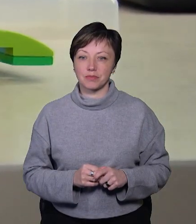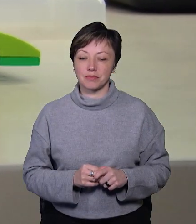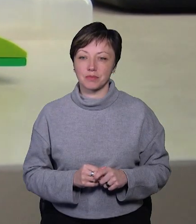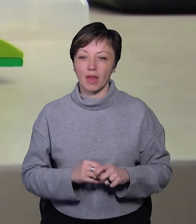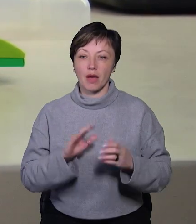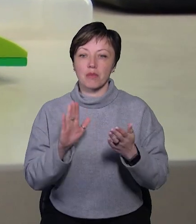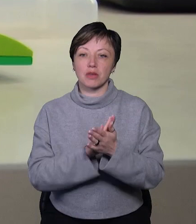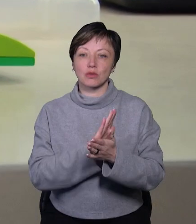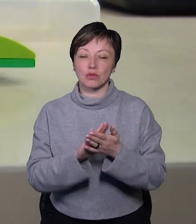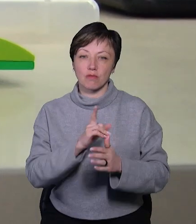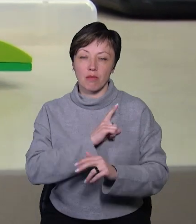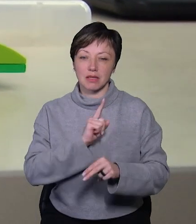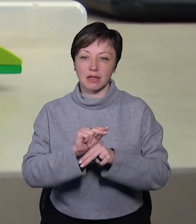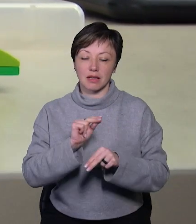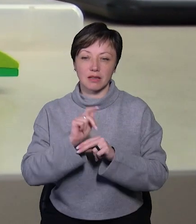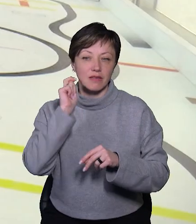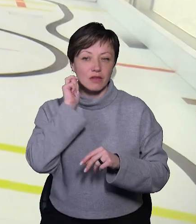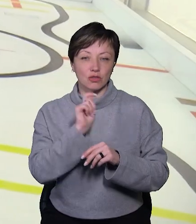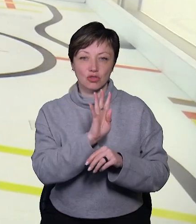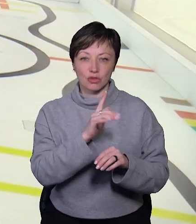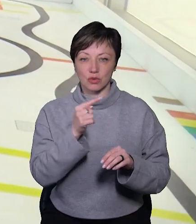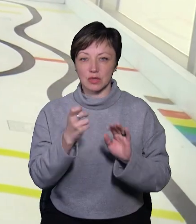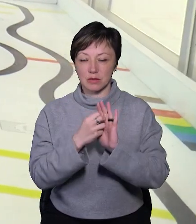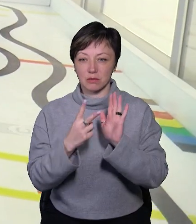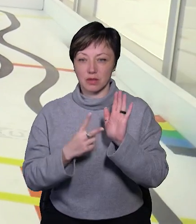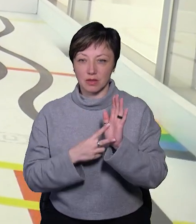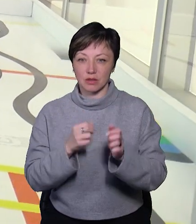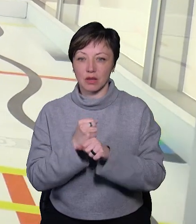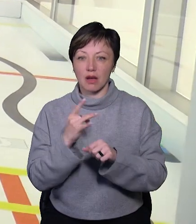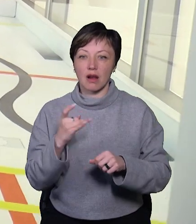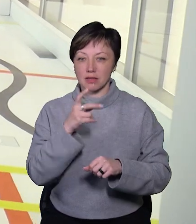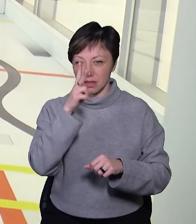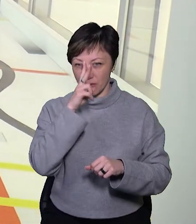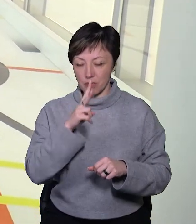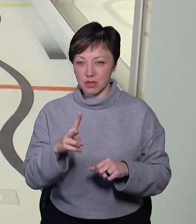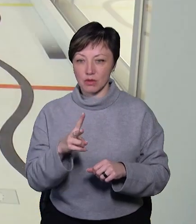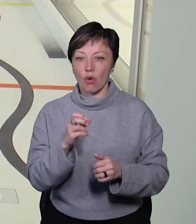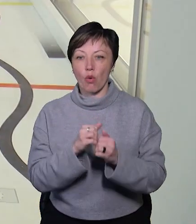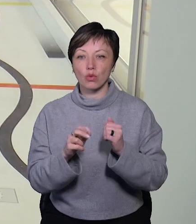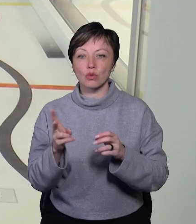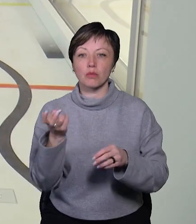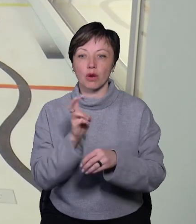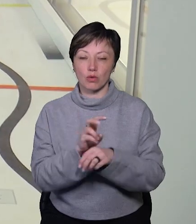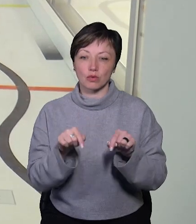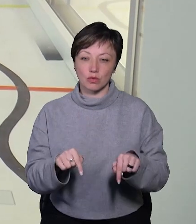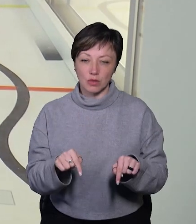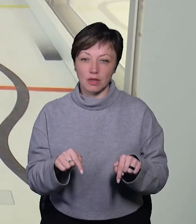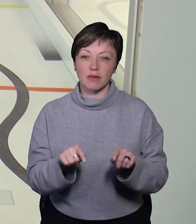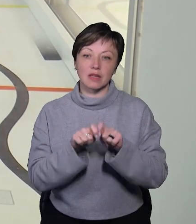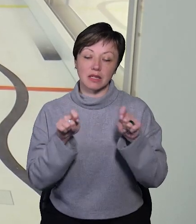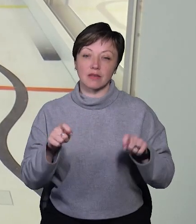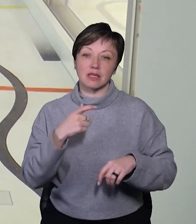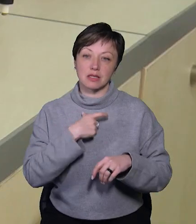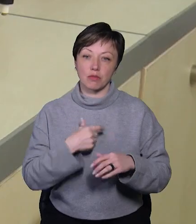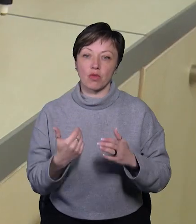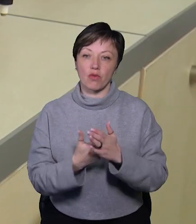Безкоштовні майстер-класи для дітей віком від 4 до 17 років влаштовують раз на два місяці, аби кожен, хто приходить сюди вперше, відкрив для